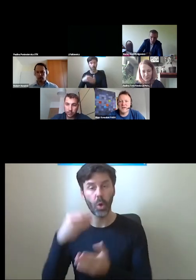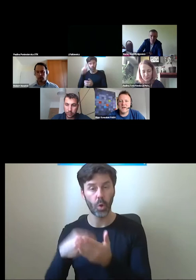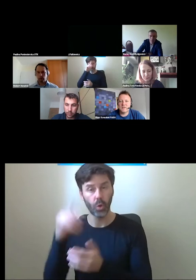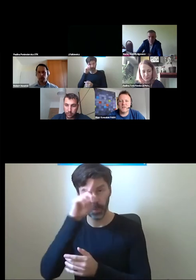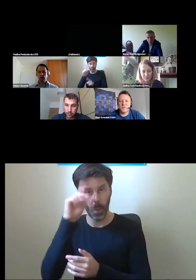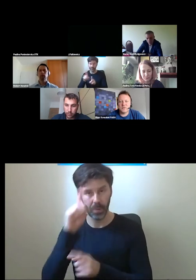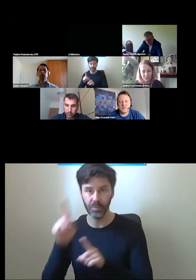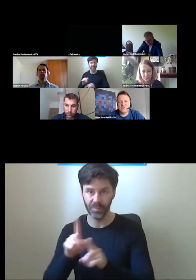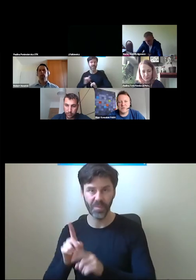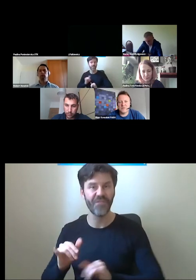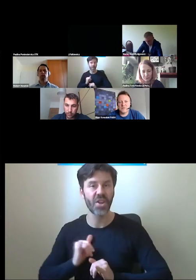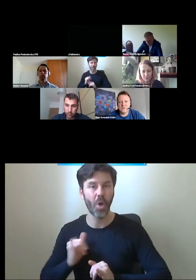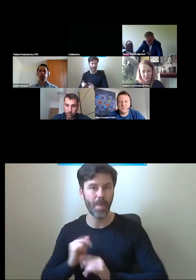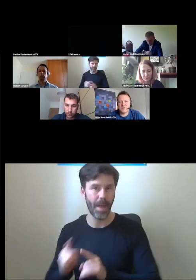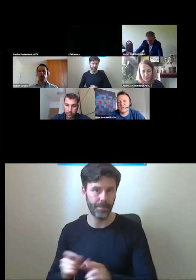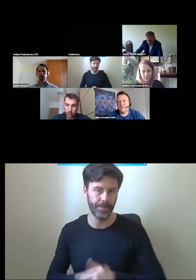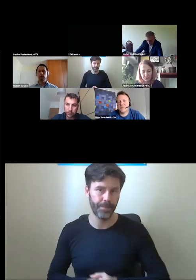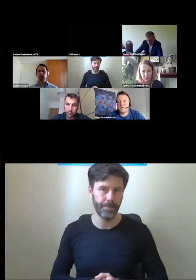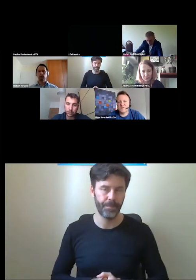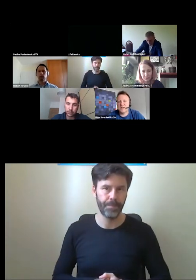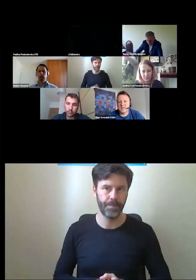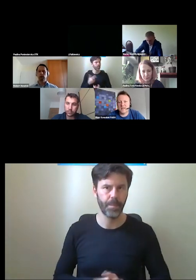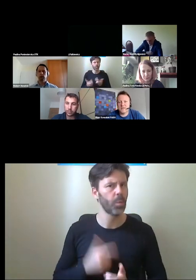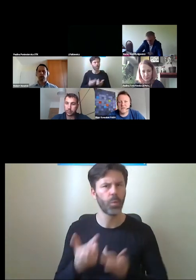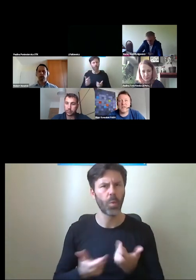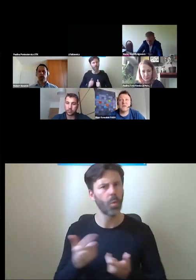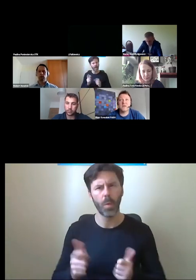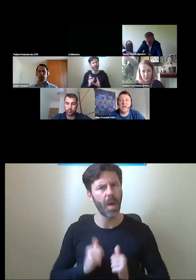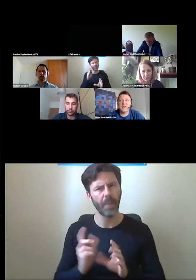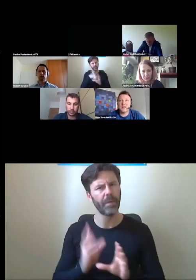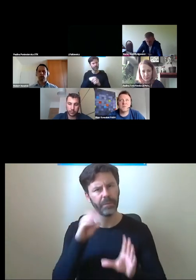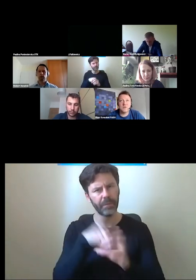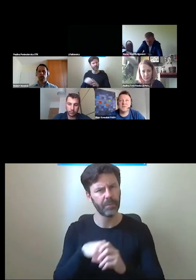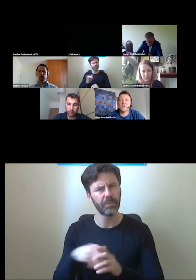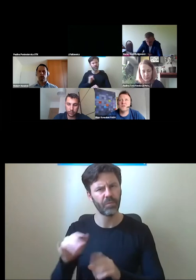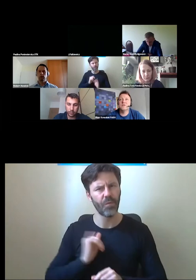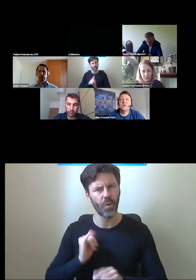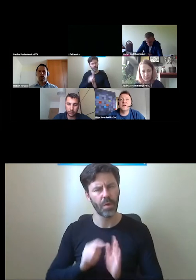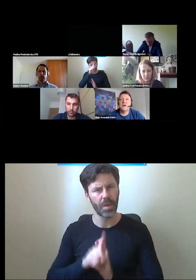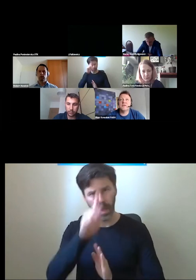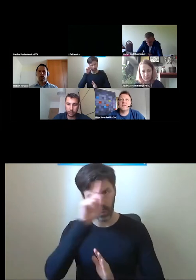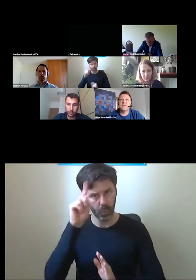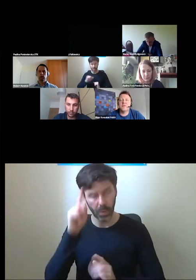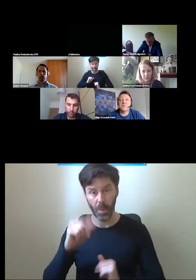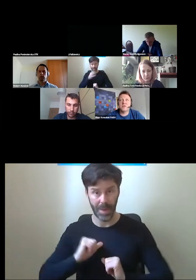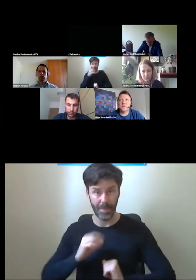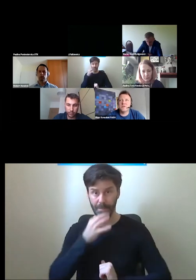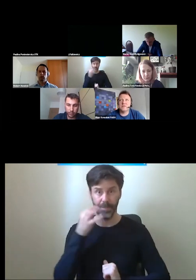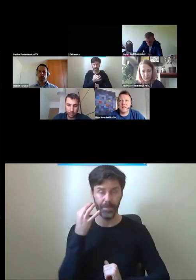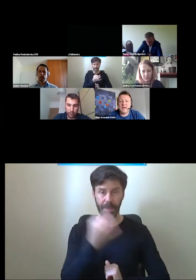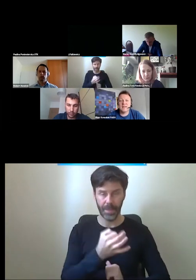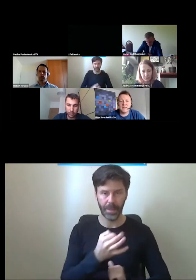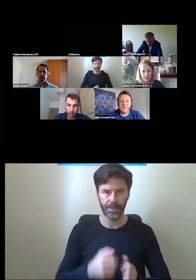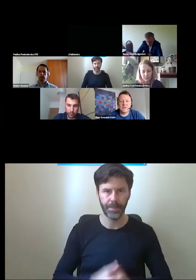Co robić, żeby, żeby to jakoś bardziej uwzględniać? To takie pytanie z mojej strony. No i